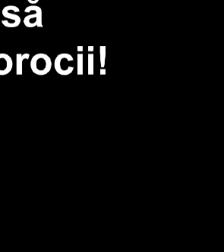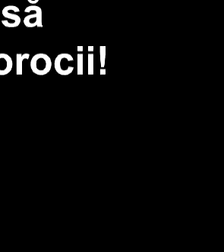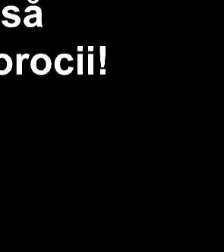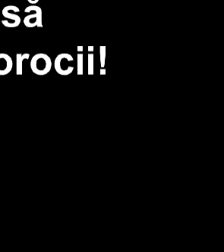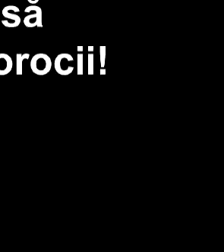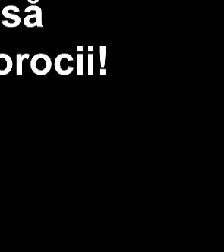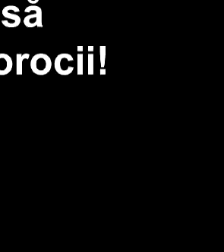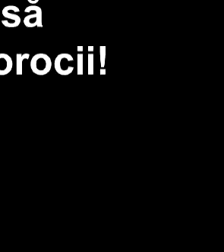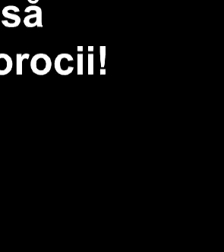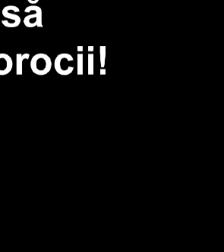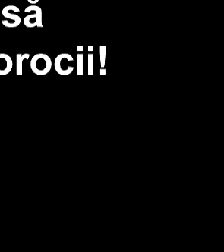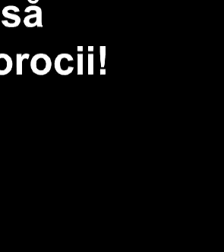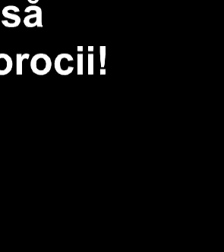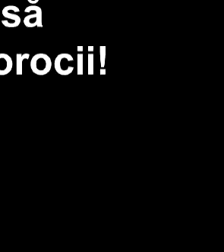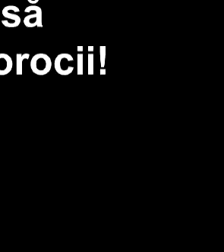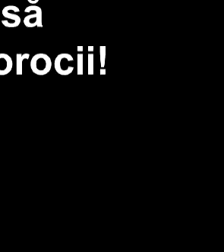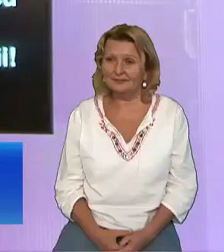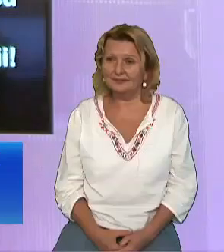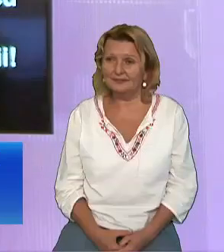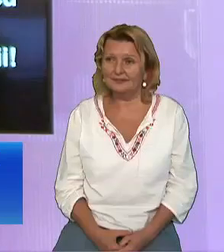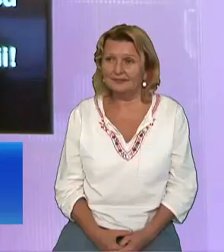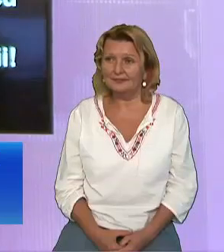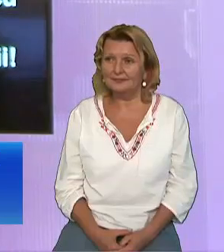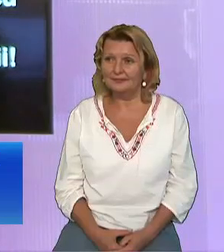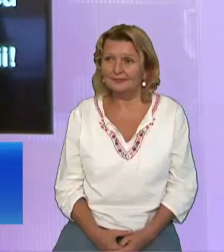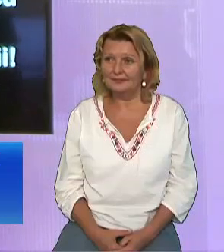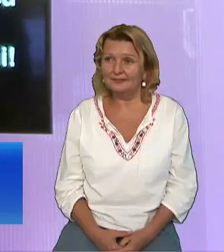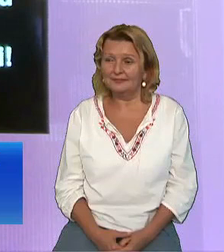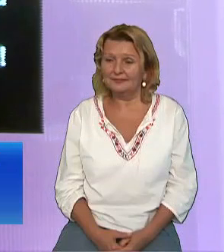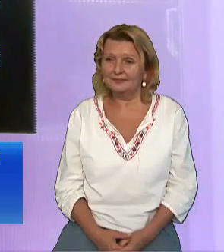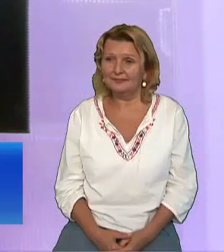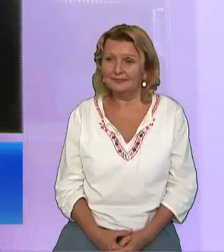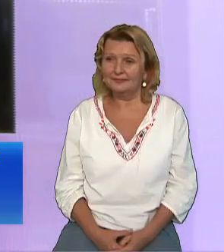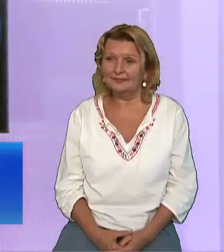Cum adică zăbavnici cu inima Cum adică zăbavnici cu inima